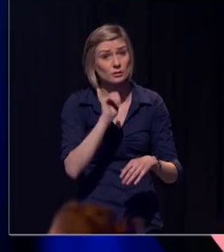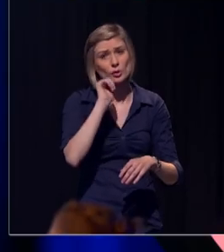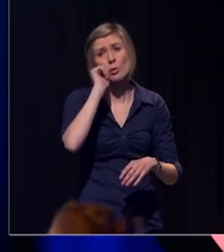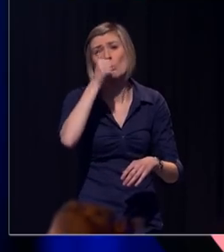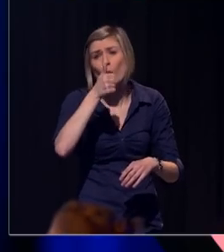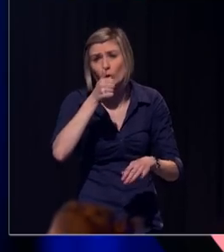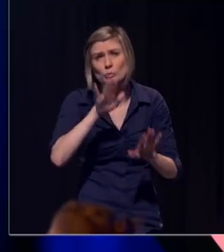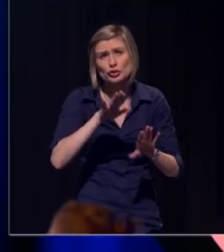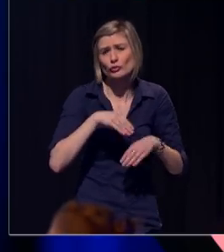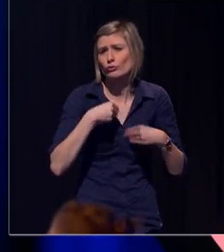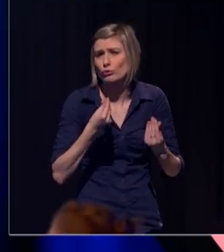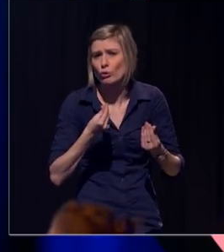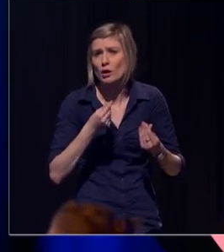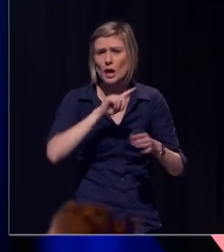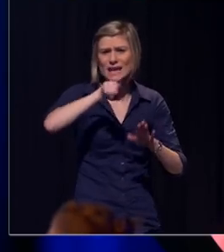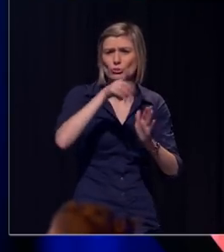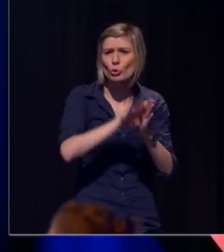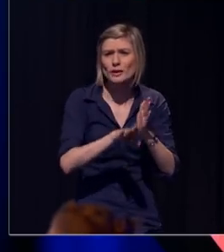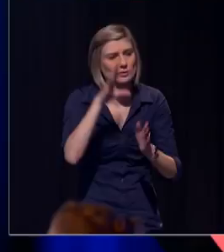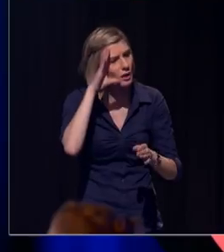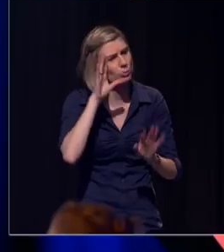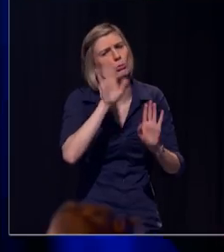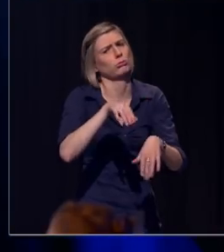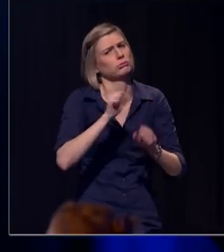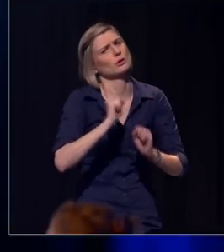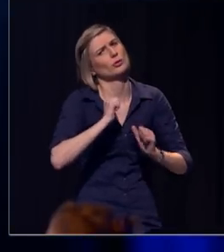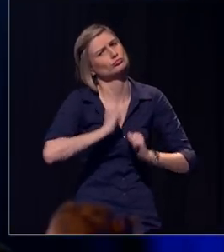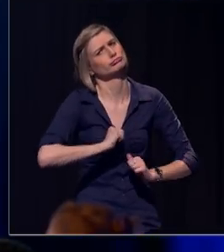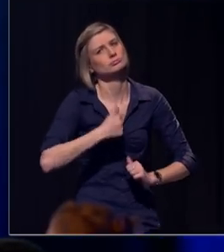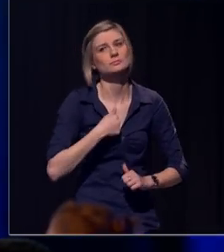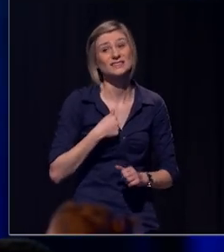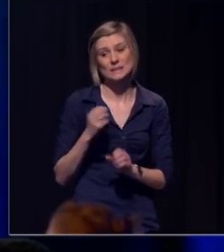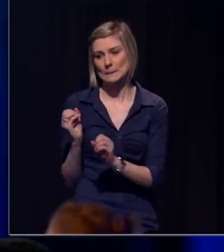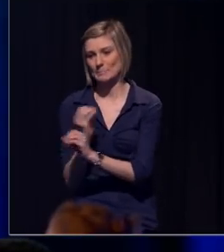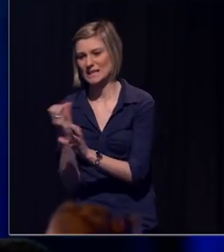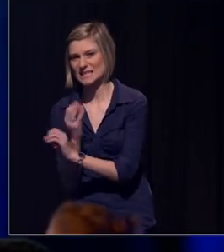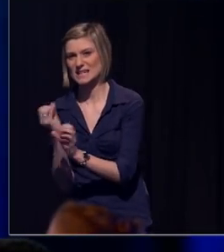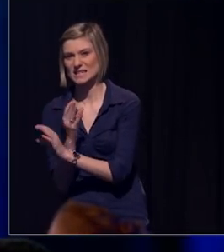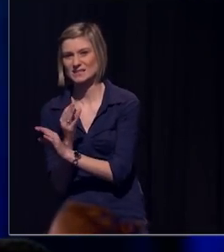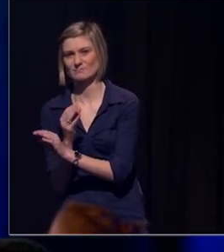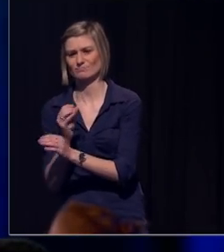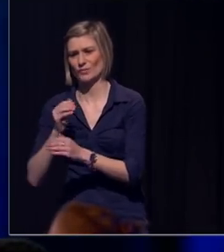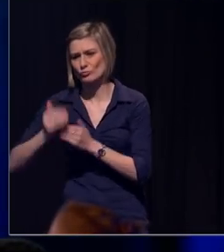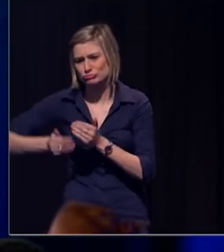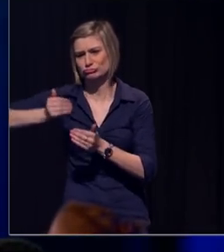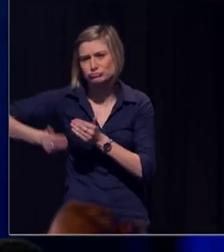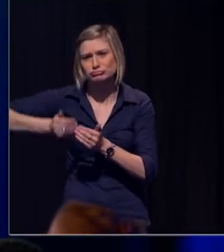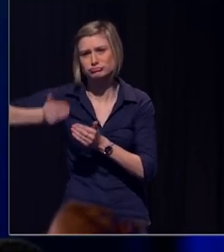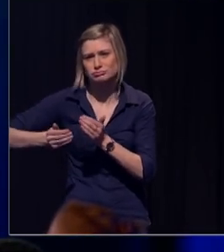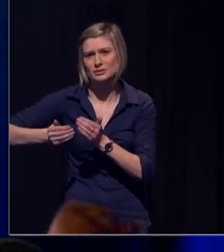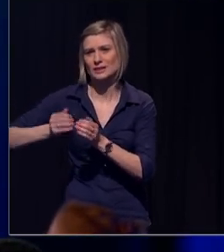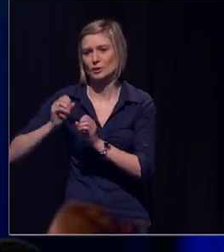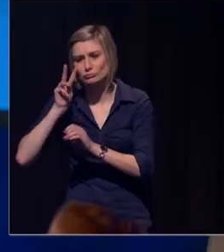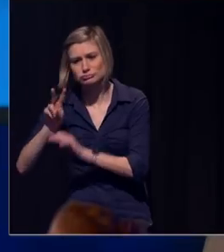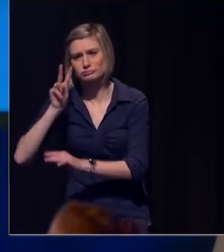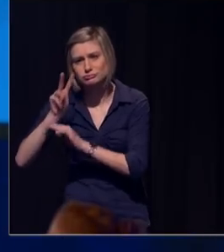minder slaap. Dat kan ik nog wel aan, denken we dan. Die media zitten echt ingebed in onze dagelijkse routine. Die zijn meteen